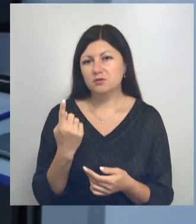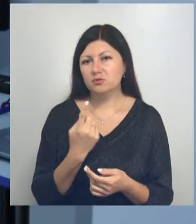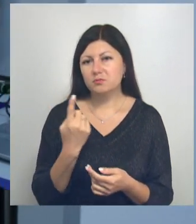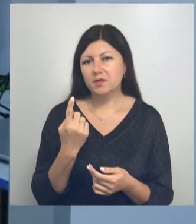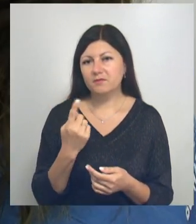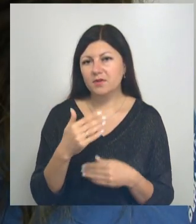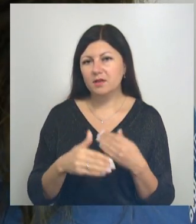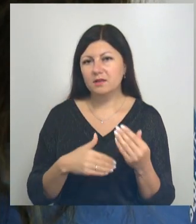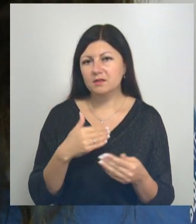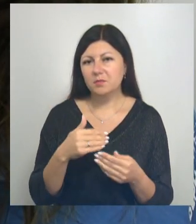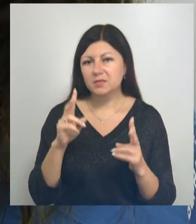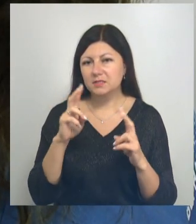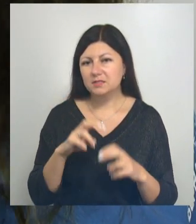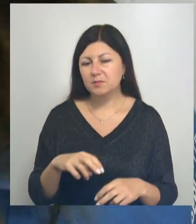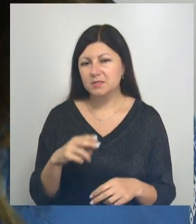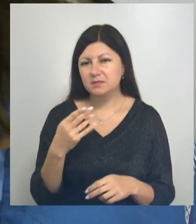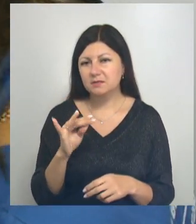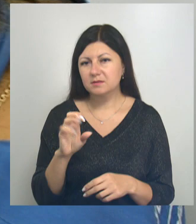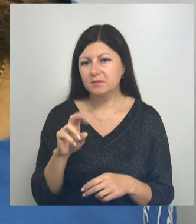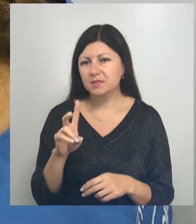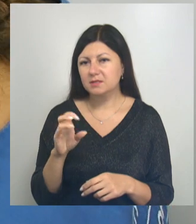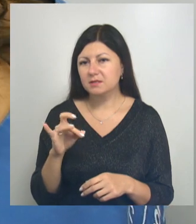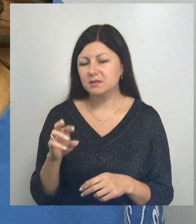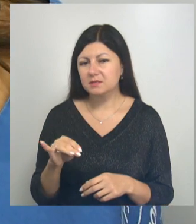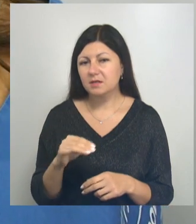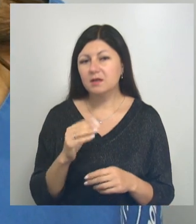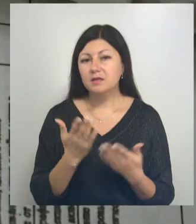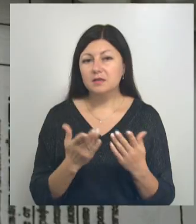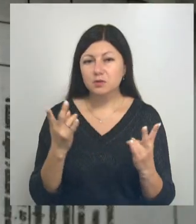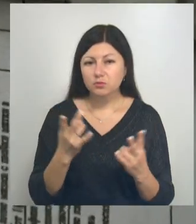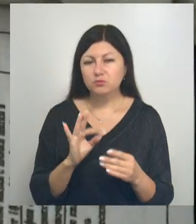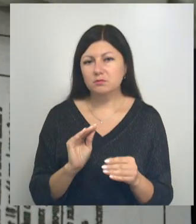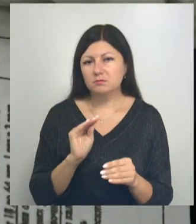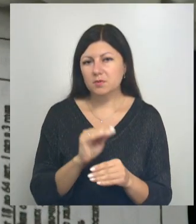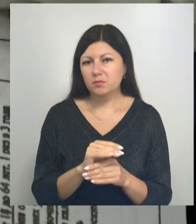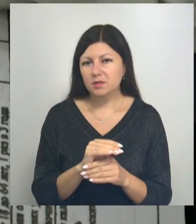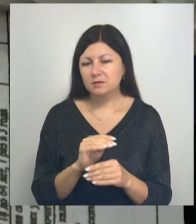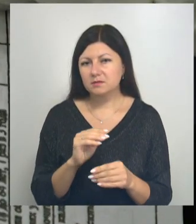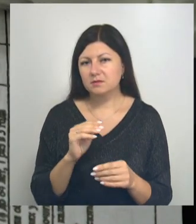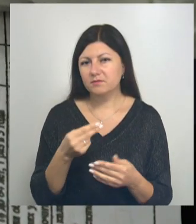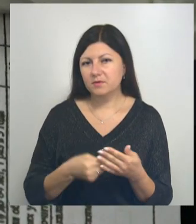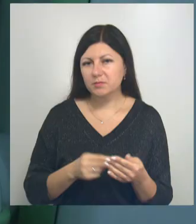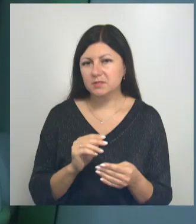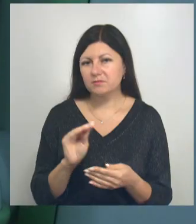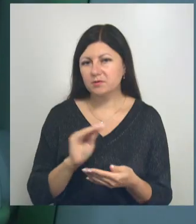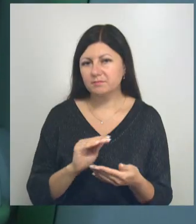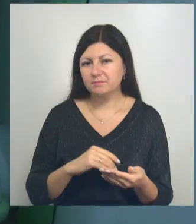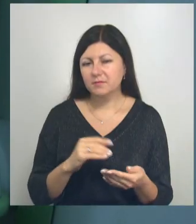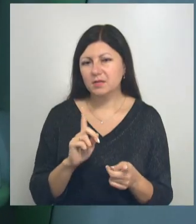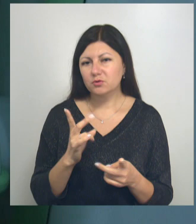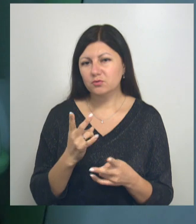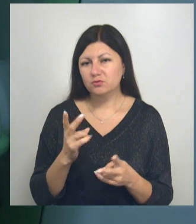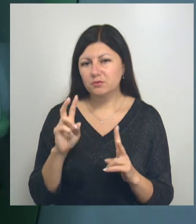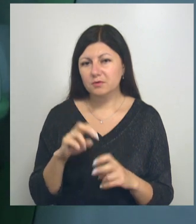диспансеризации. Если необходимо, врачи выписывают направление на дополнительное обследование. Всю неделю в Алексеевке будут принимать в том